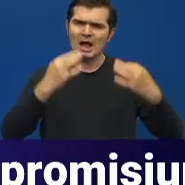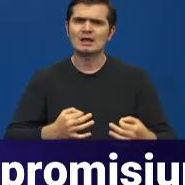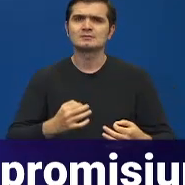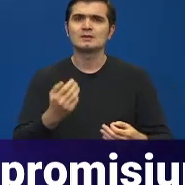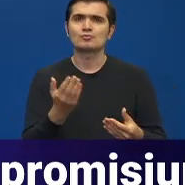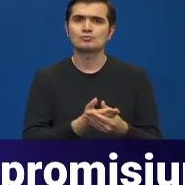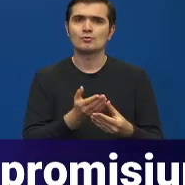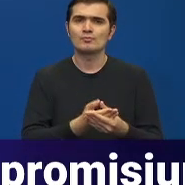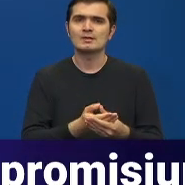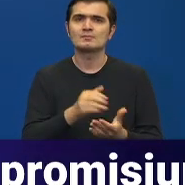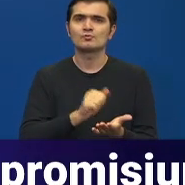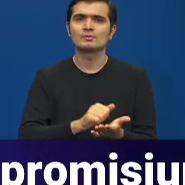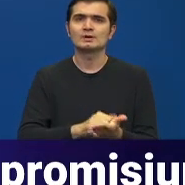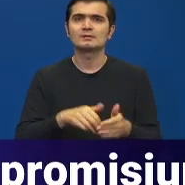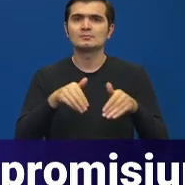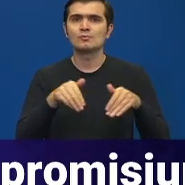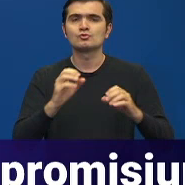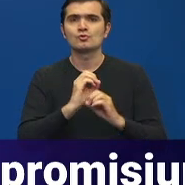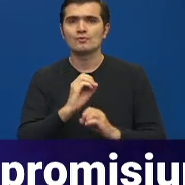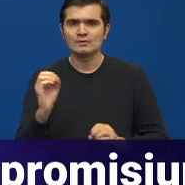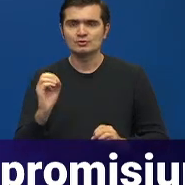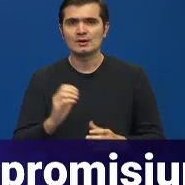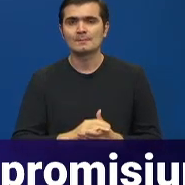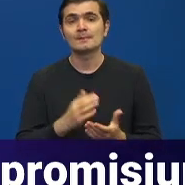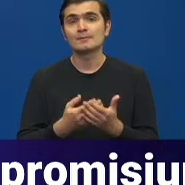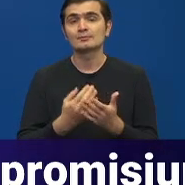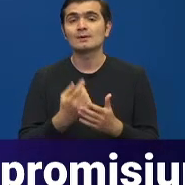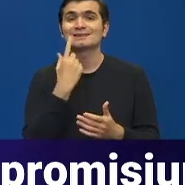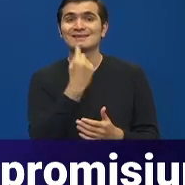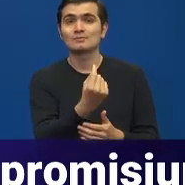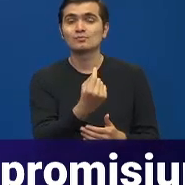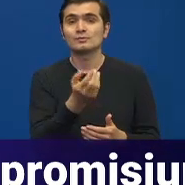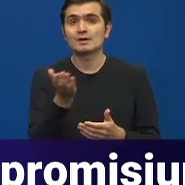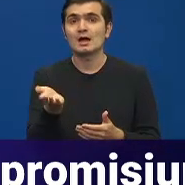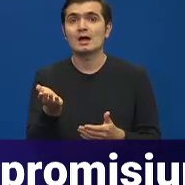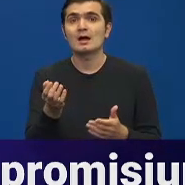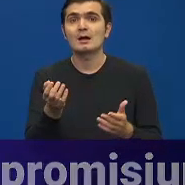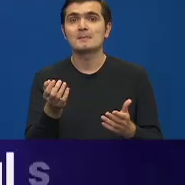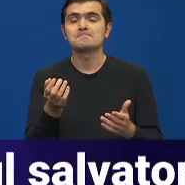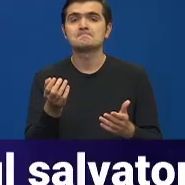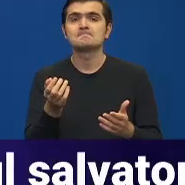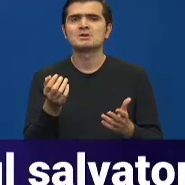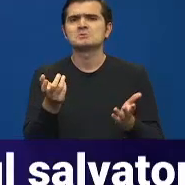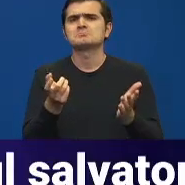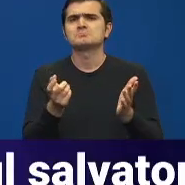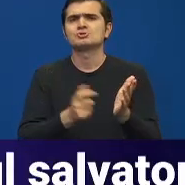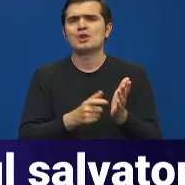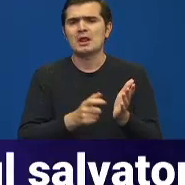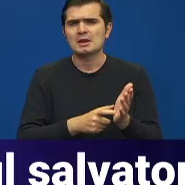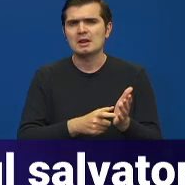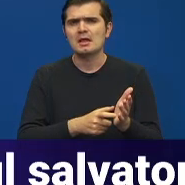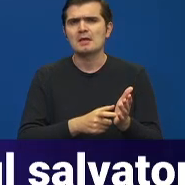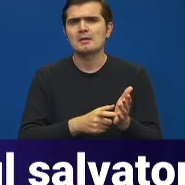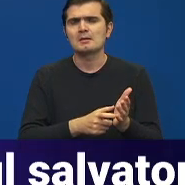act normativ publicat în monitorul oficial care să răspundă revendicărilor pe care, pe bună